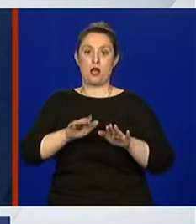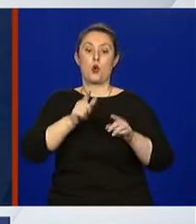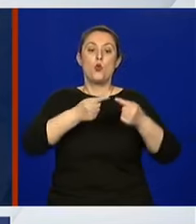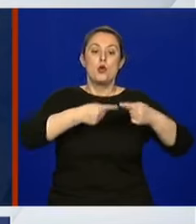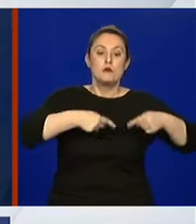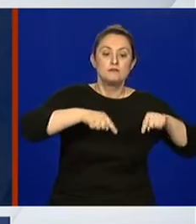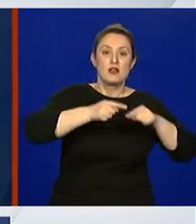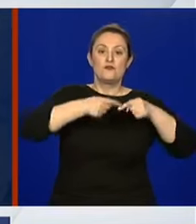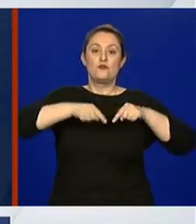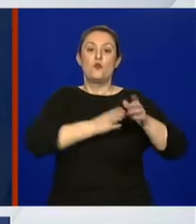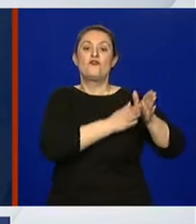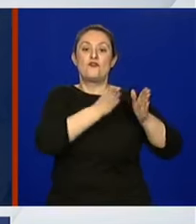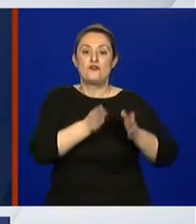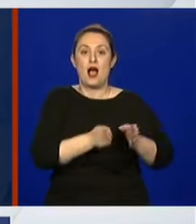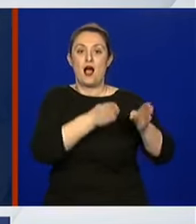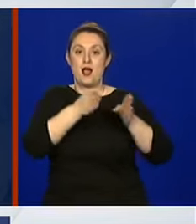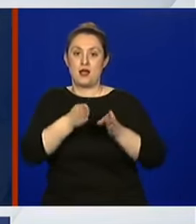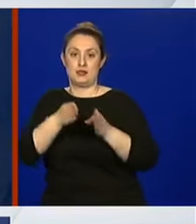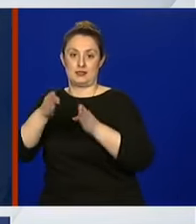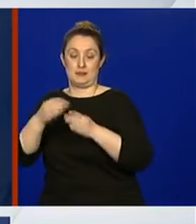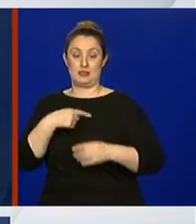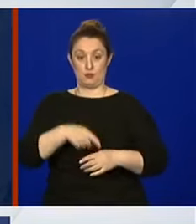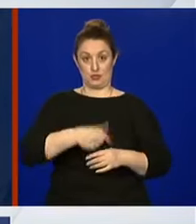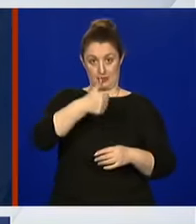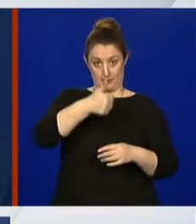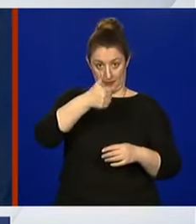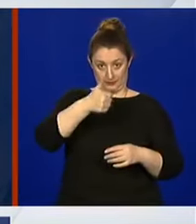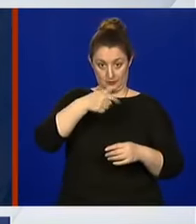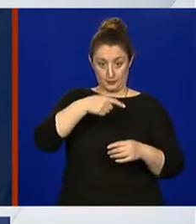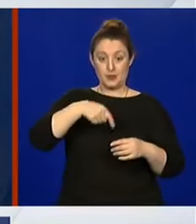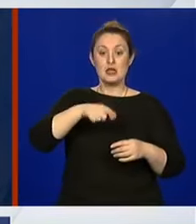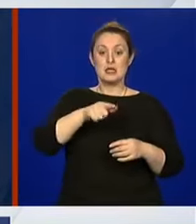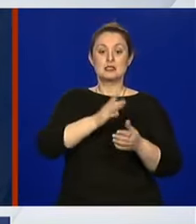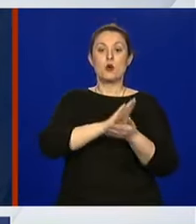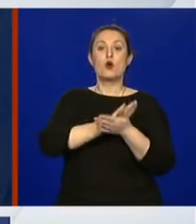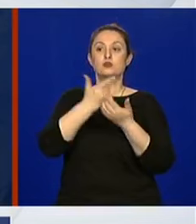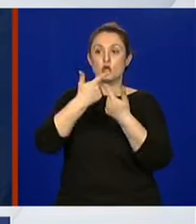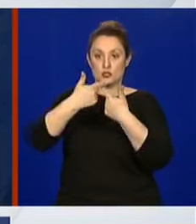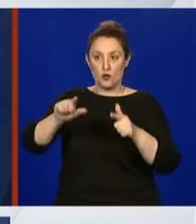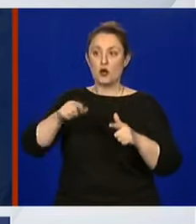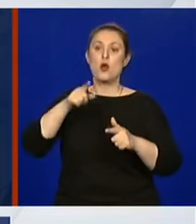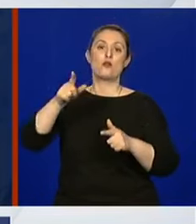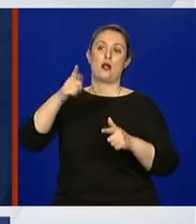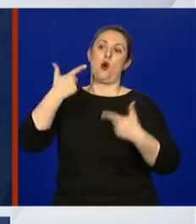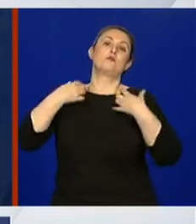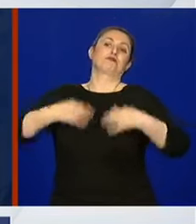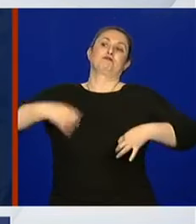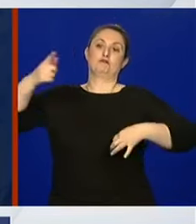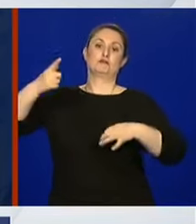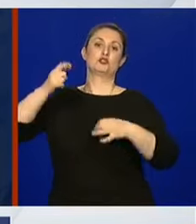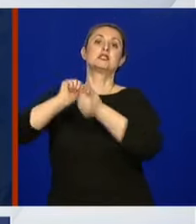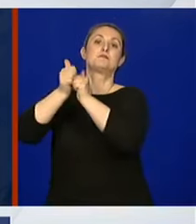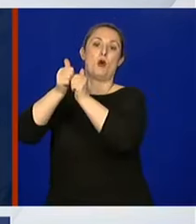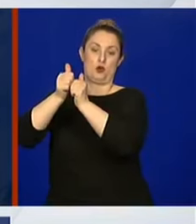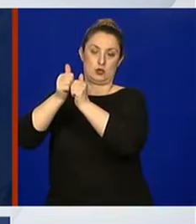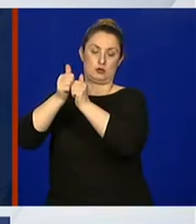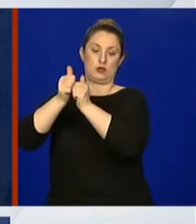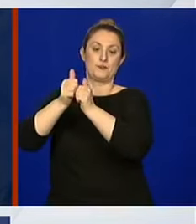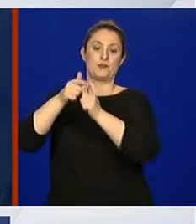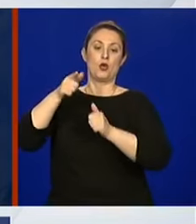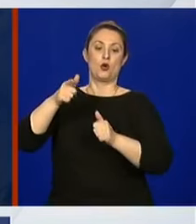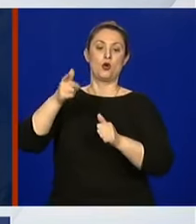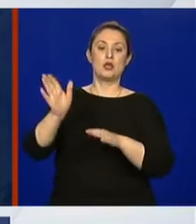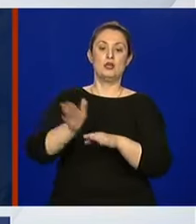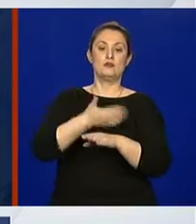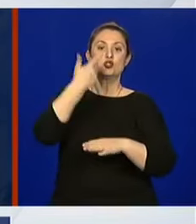Dakle, mi smo u ovoj sad prvoj fazi pustili ovaj vrhunski sport gdje više mjesečno